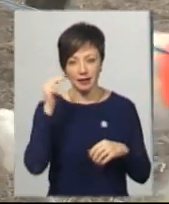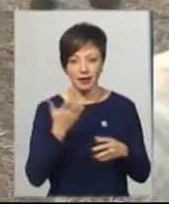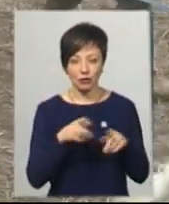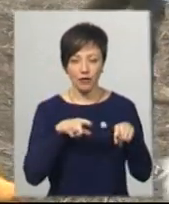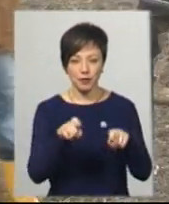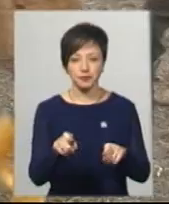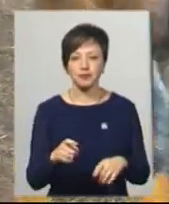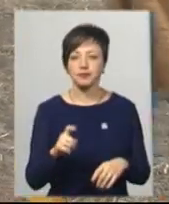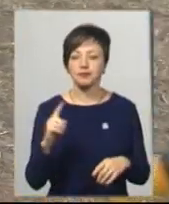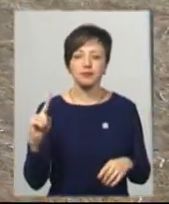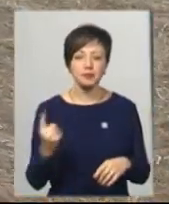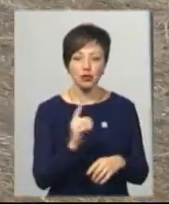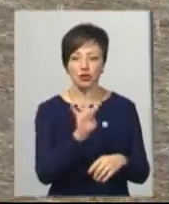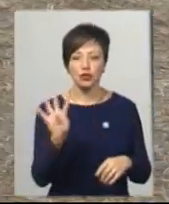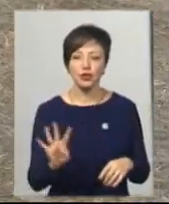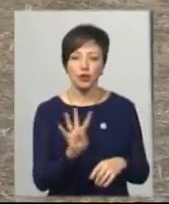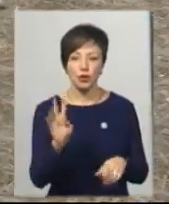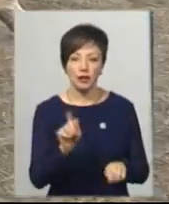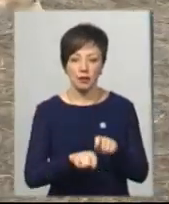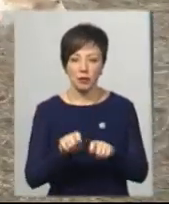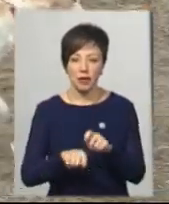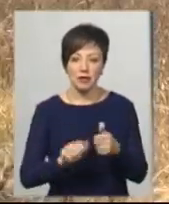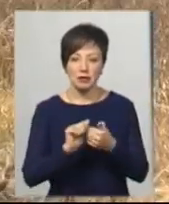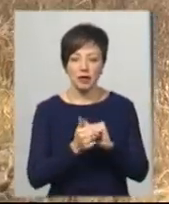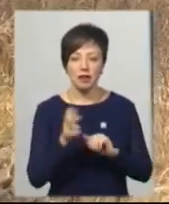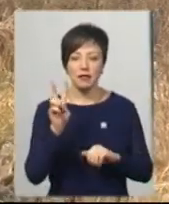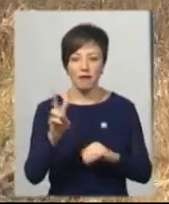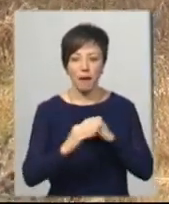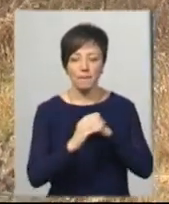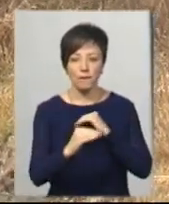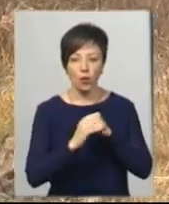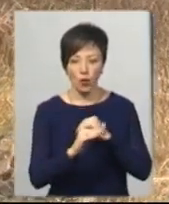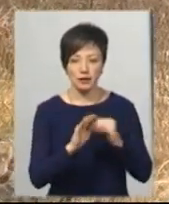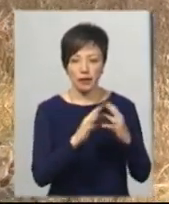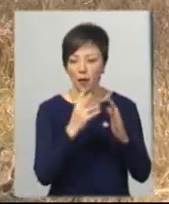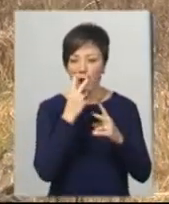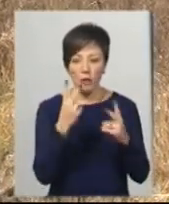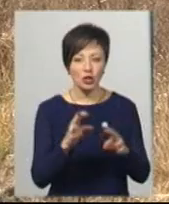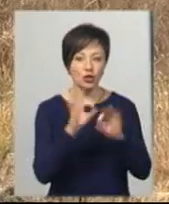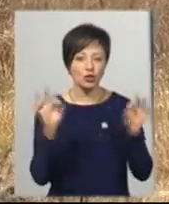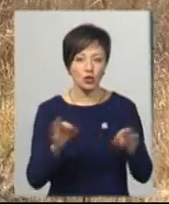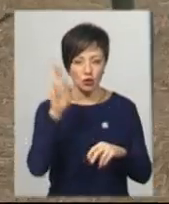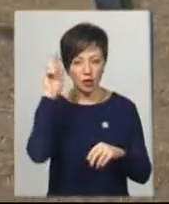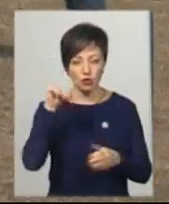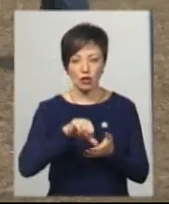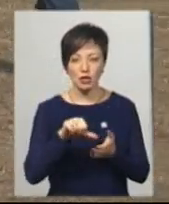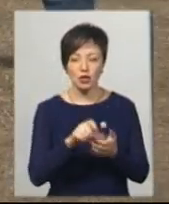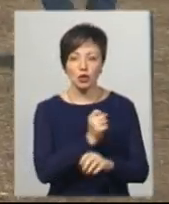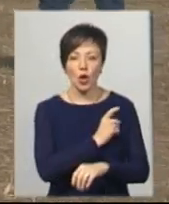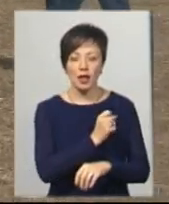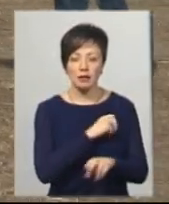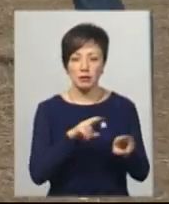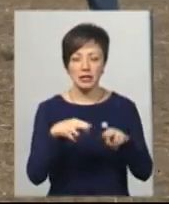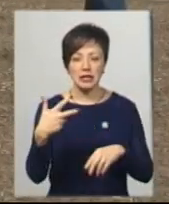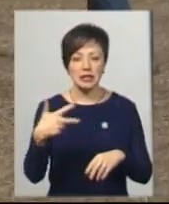ви біжете. За перших чотири години випробувань мисливці змінили два поля біля пільного лексинця і не побачили жодного зайця. Учасник з Одеси, мисливець з